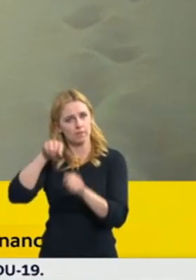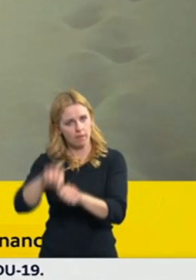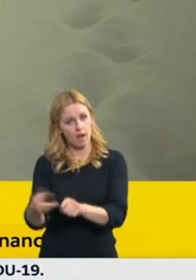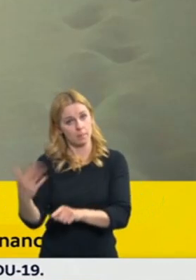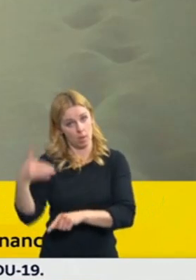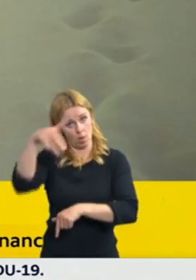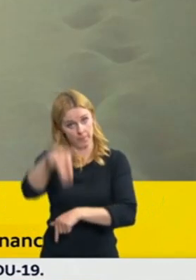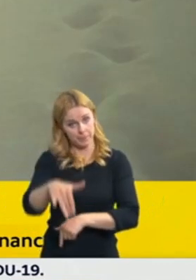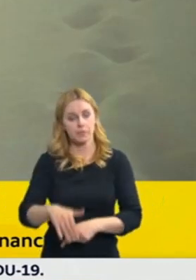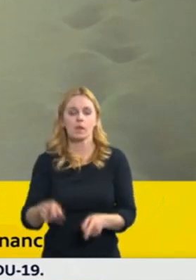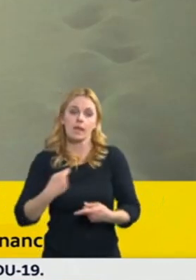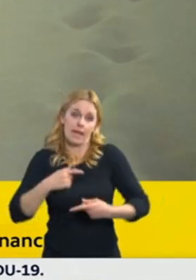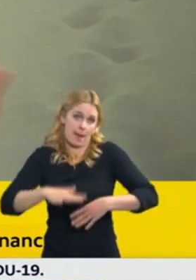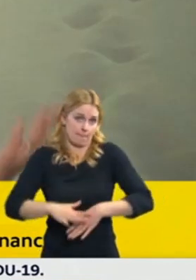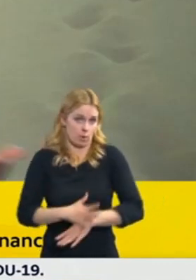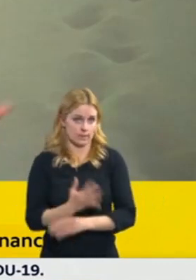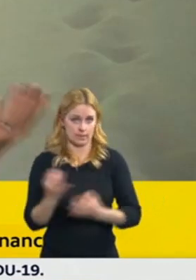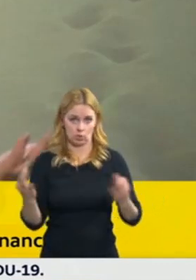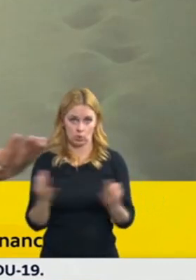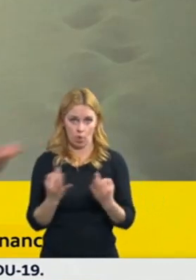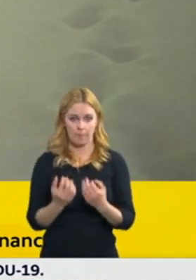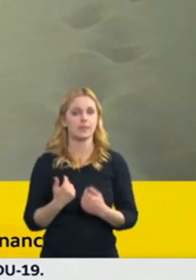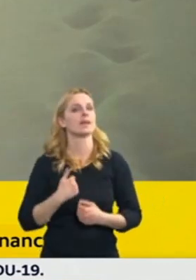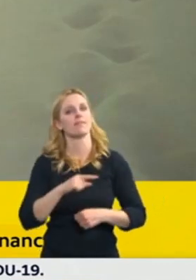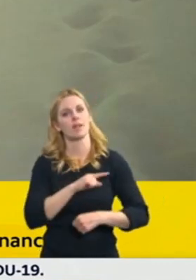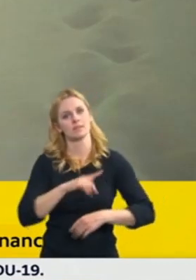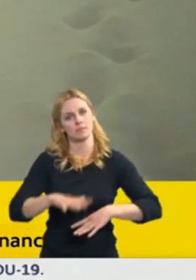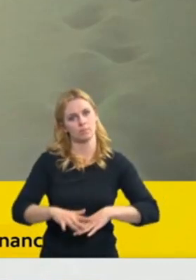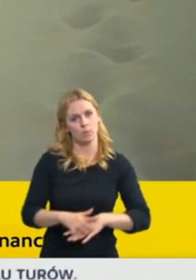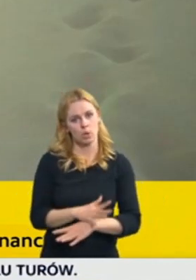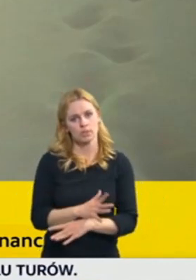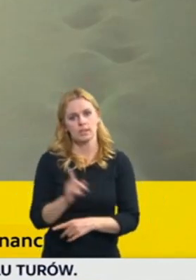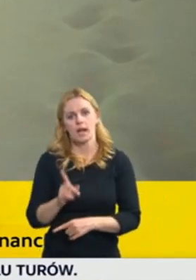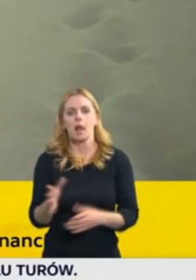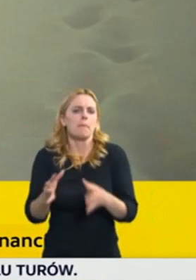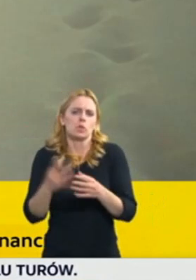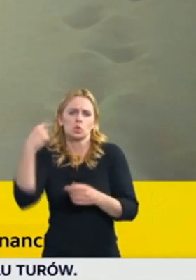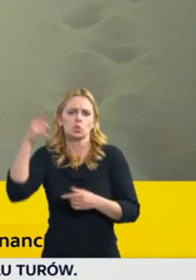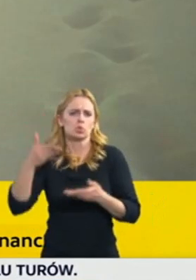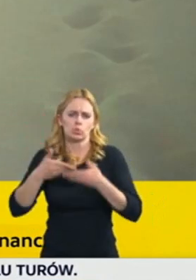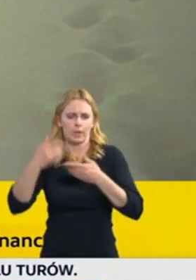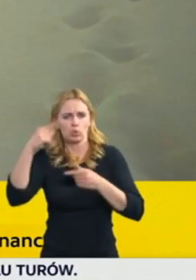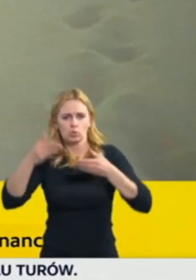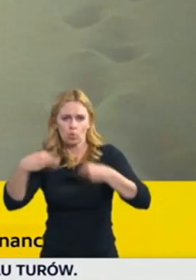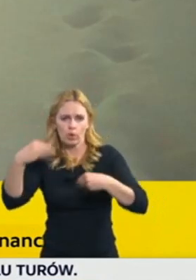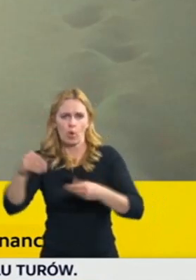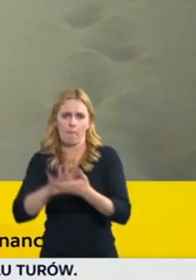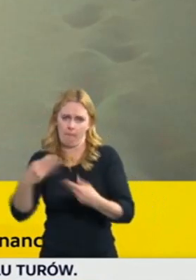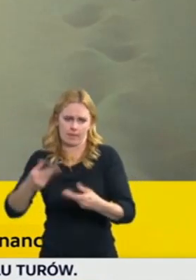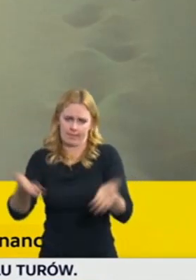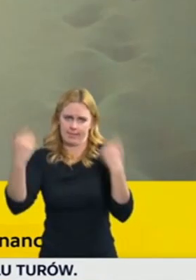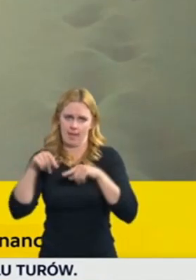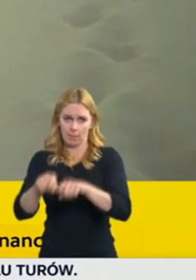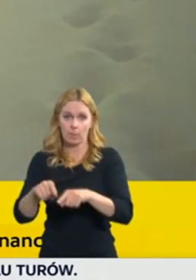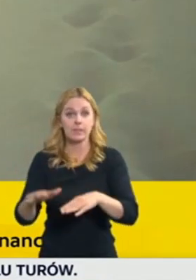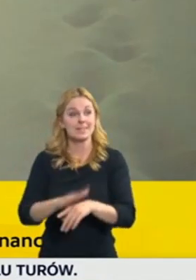já, tak jsem nabila dojmu, ale bez studia podkladu, že žádná z těch firm nesplnila podmínky.